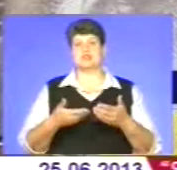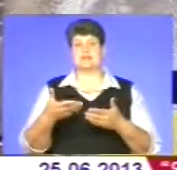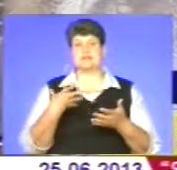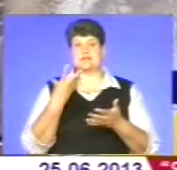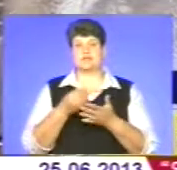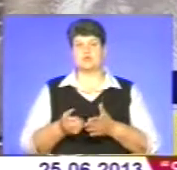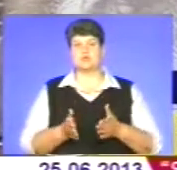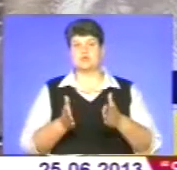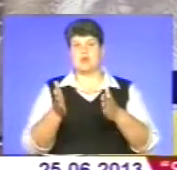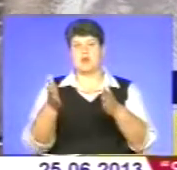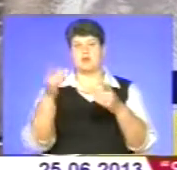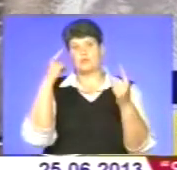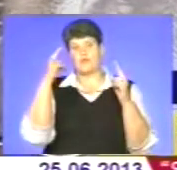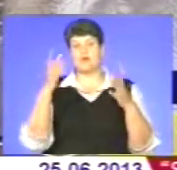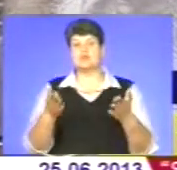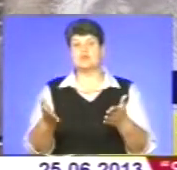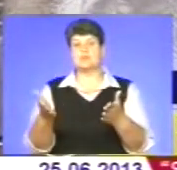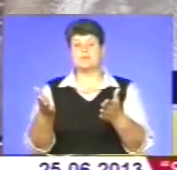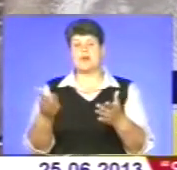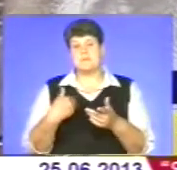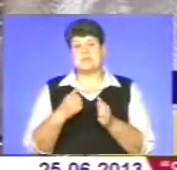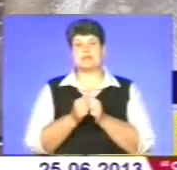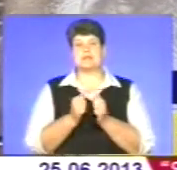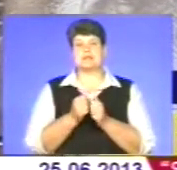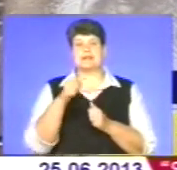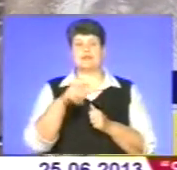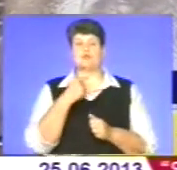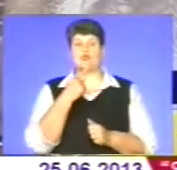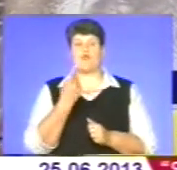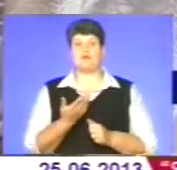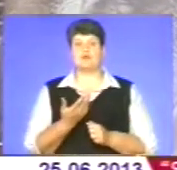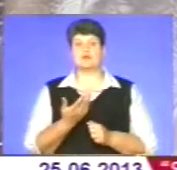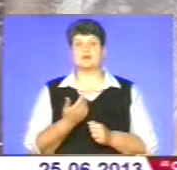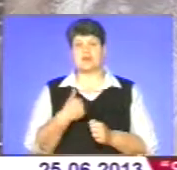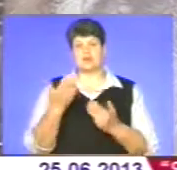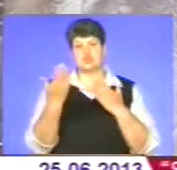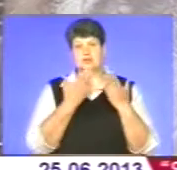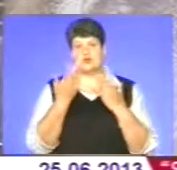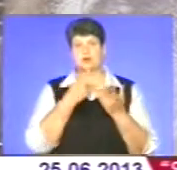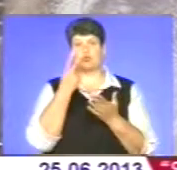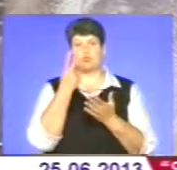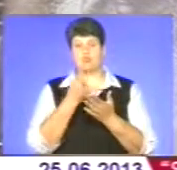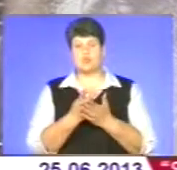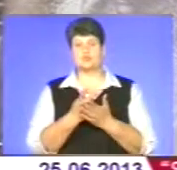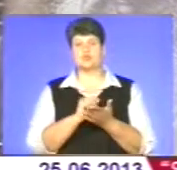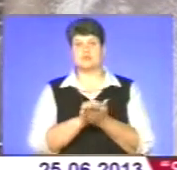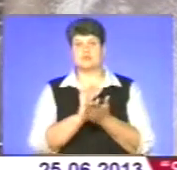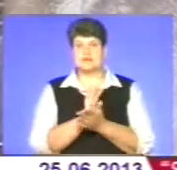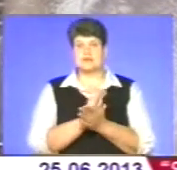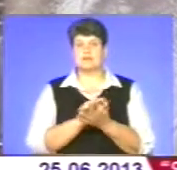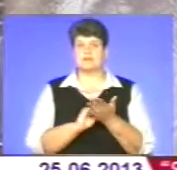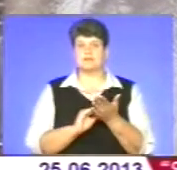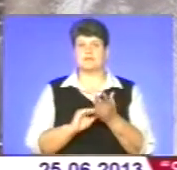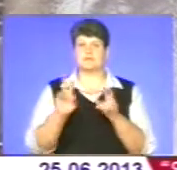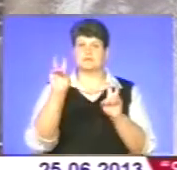творчий. Я йду своїм шляхом, але мені близьке те, що він каже. Де я читаю, де бачу публікації за нього, його вислови,